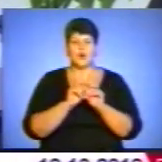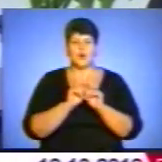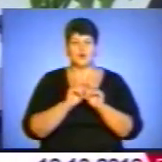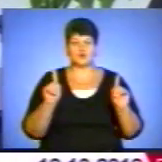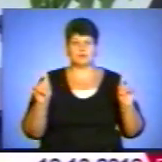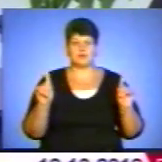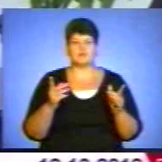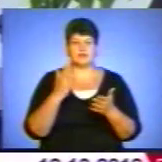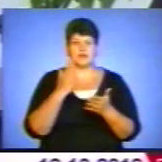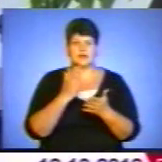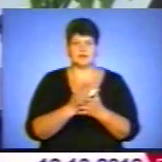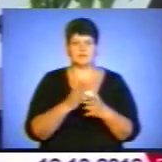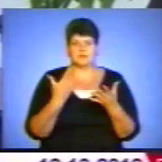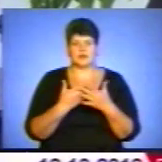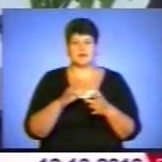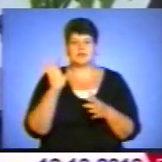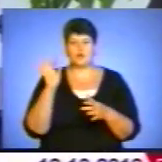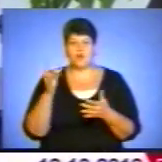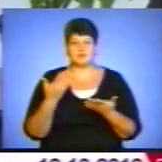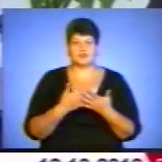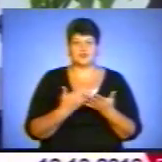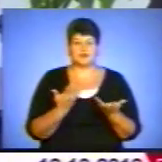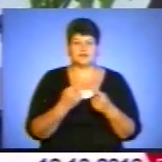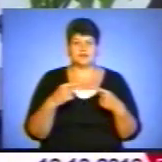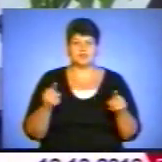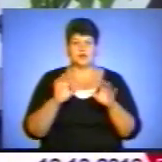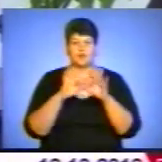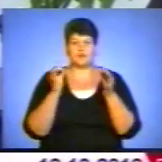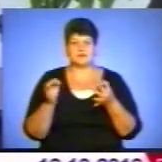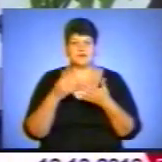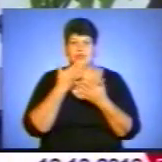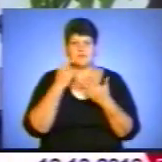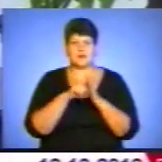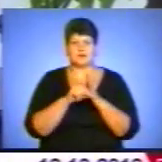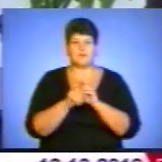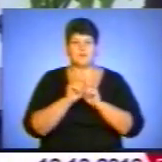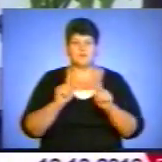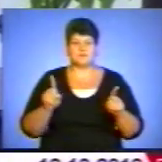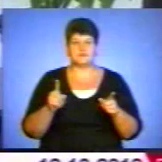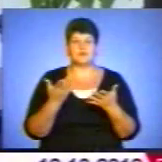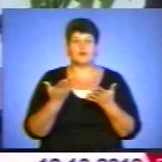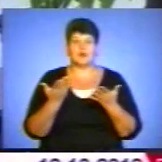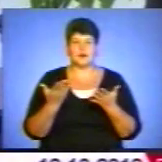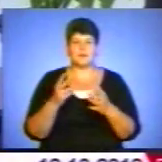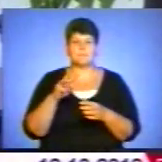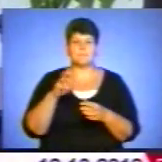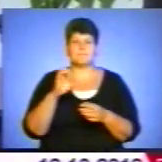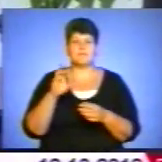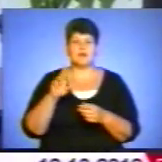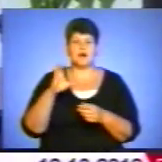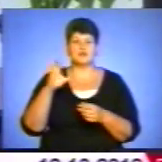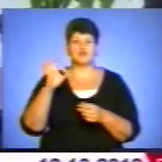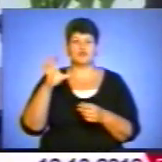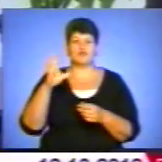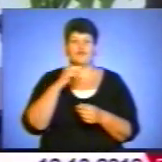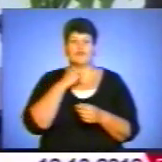Вона була є і Чедрогобицька. Це не має значення, але особлива або найм'ясовикіша. Ну, яка може бути кобаса найм'ясовикіша? Що